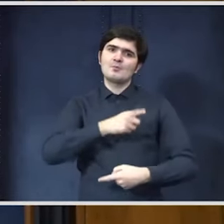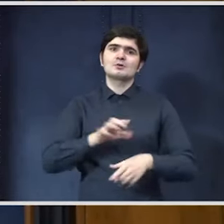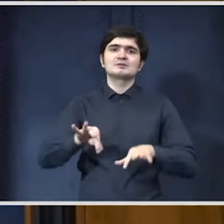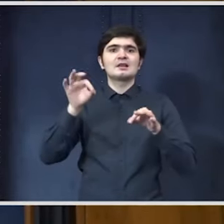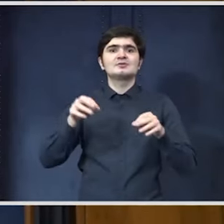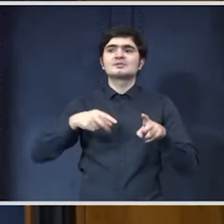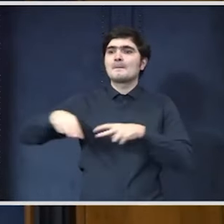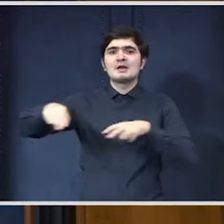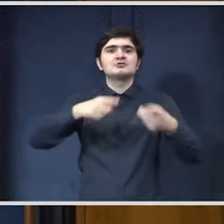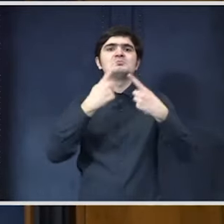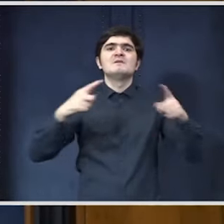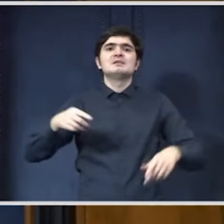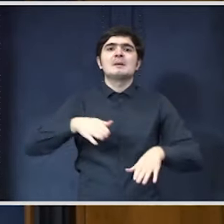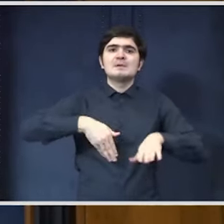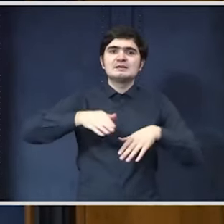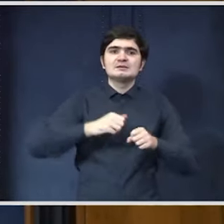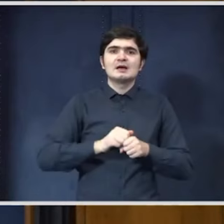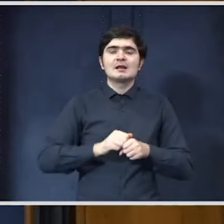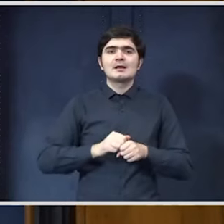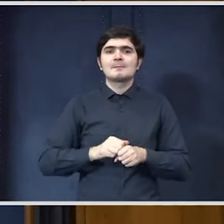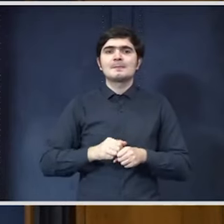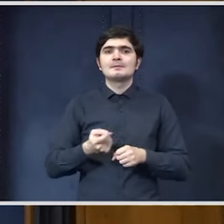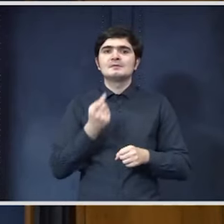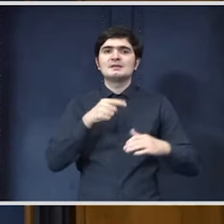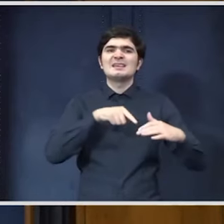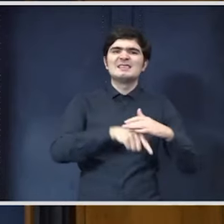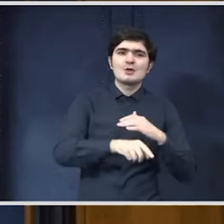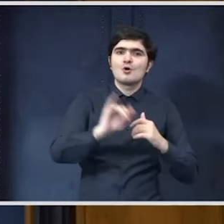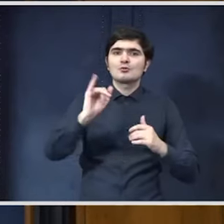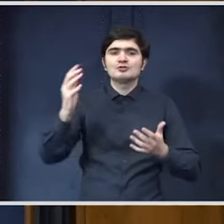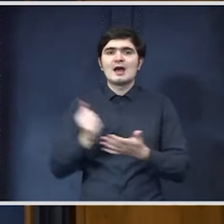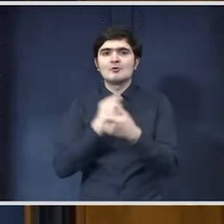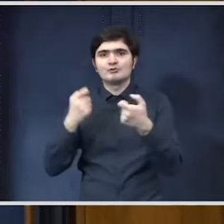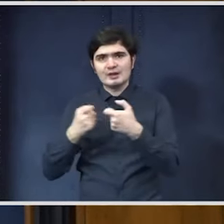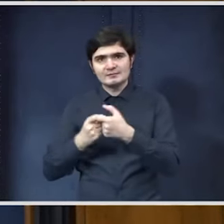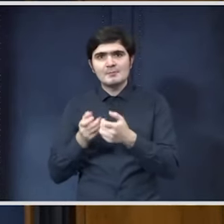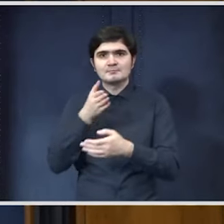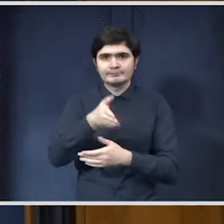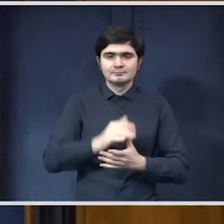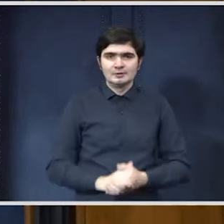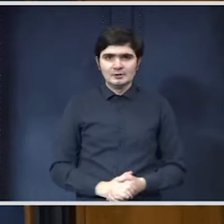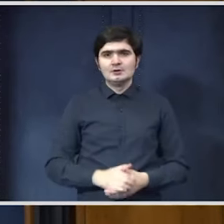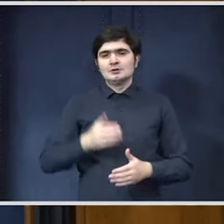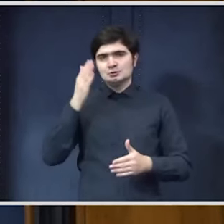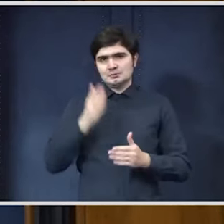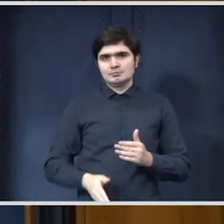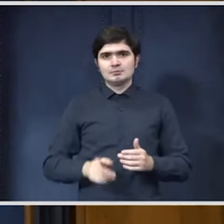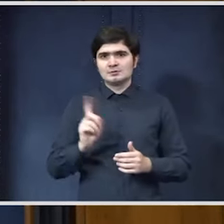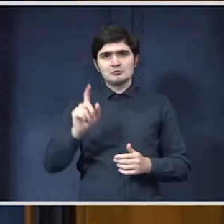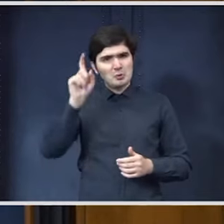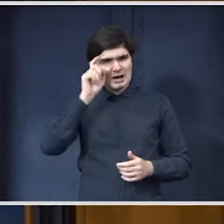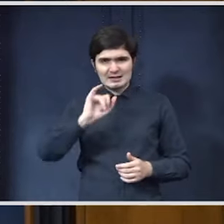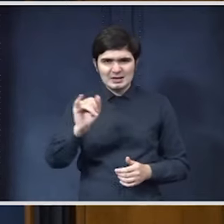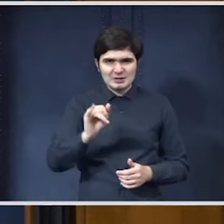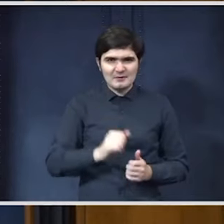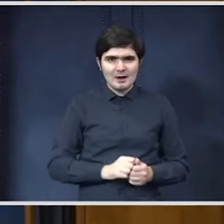în diverse ministerie și diverse agenții pe o reclutare din interiorul celor care au trecut acest examen. Și în fine, ca să nu cadă cineva că